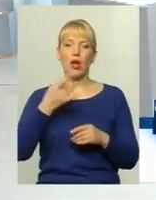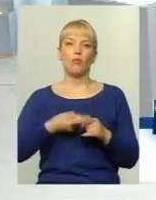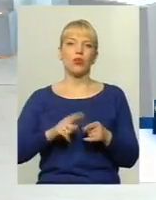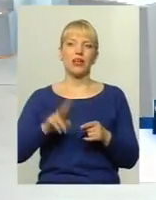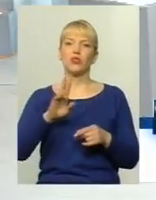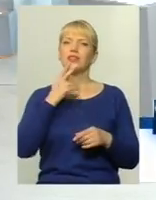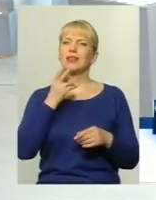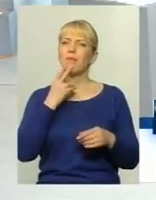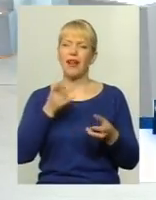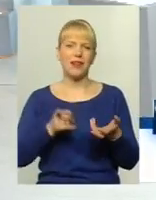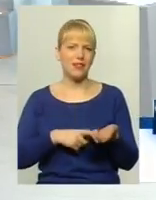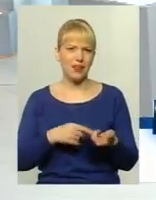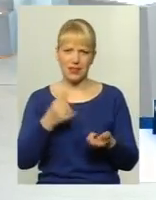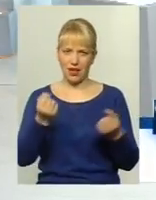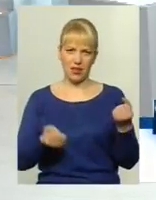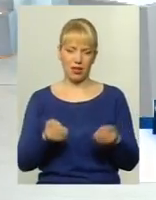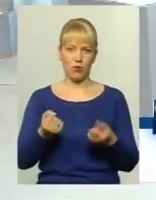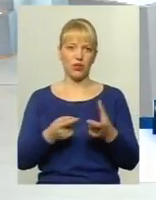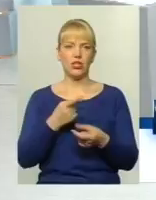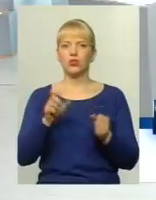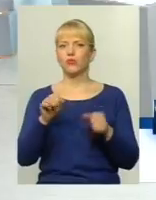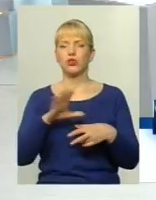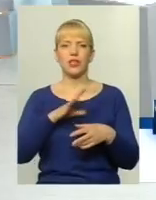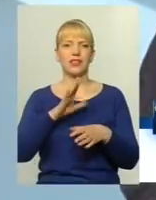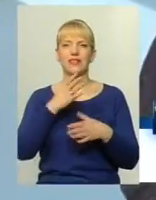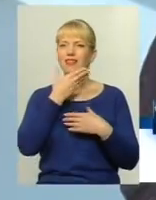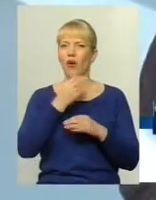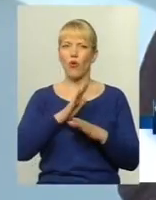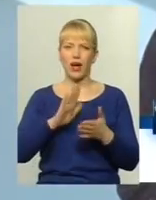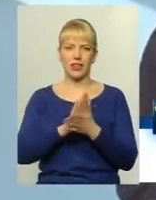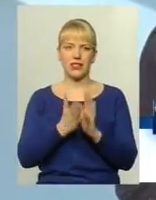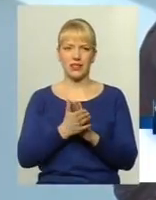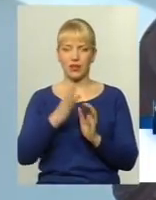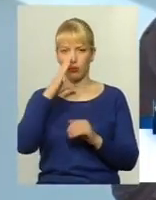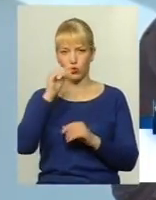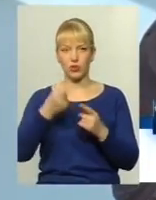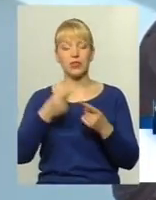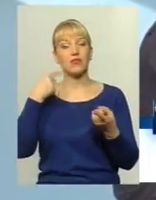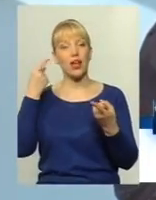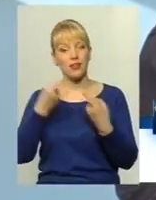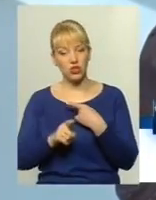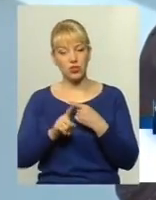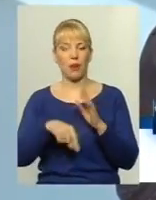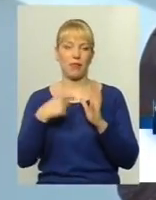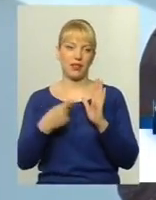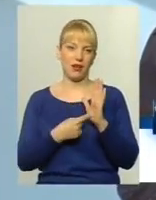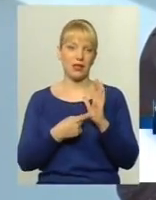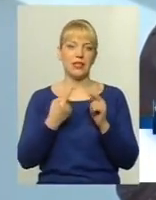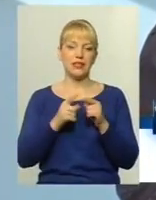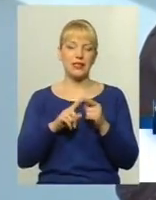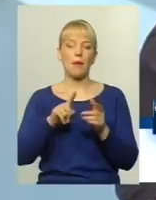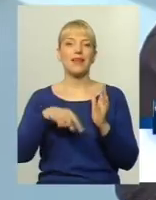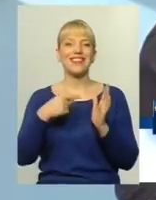паління за кермом Чи можливо на якийсь неохайний стан маршрутки Це вже питання інше Це питання надання